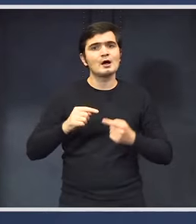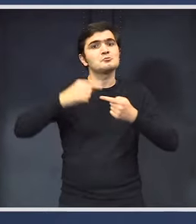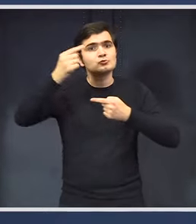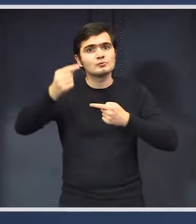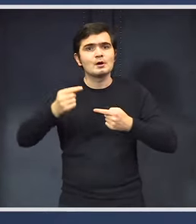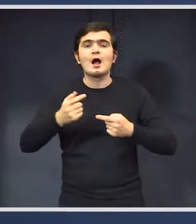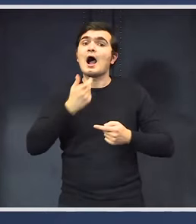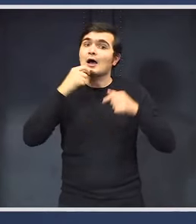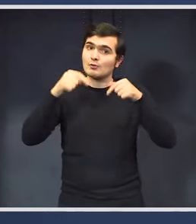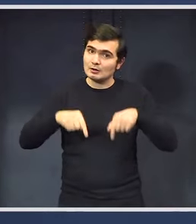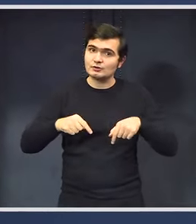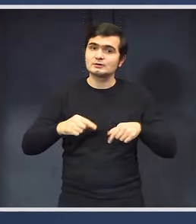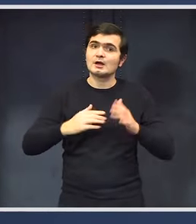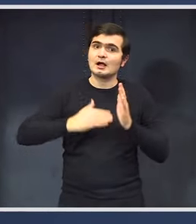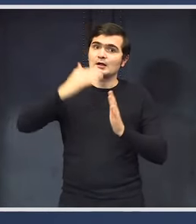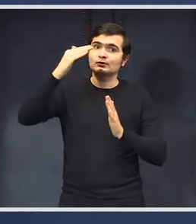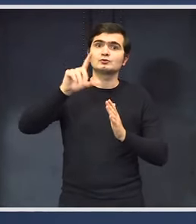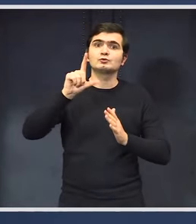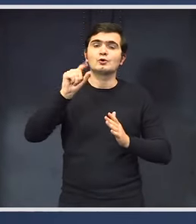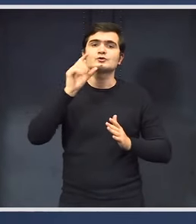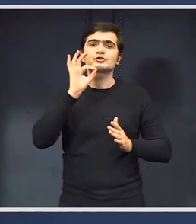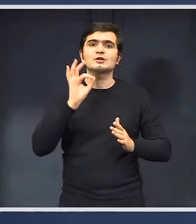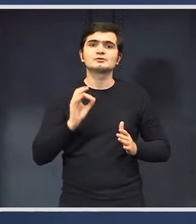Au crescut cu 20% în aceste alocațiile.